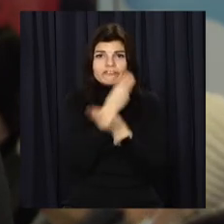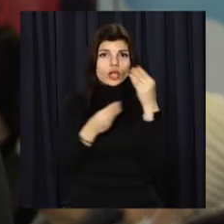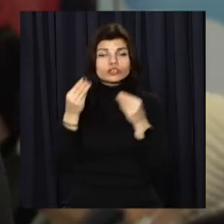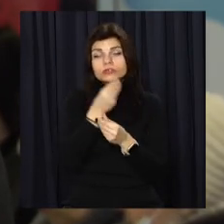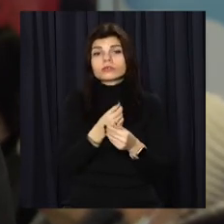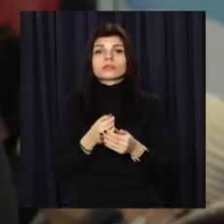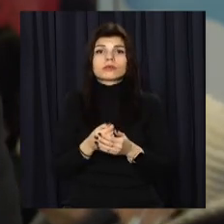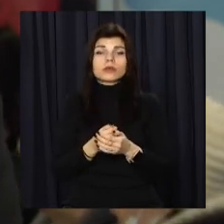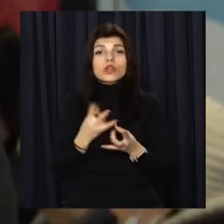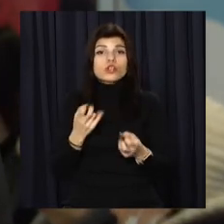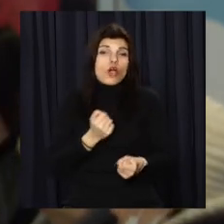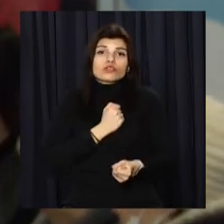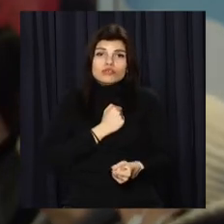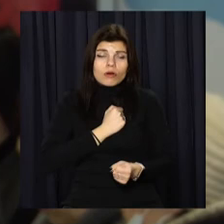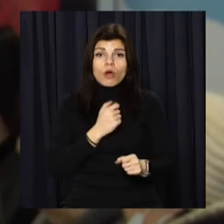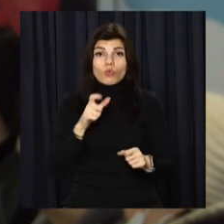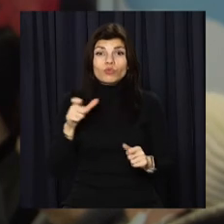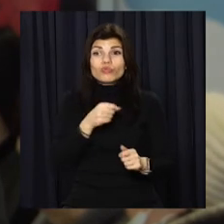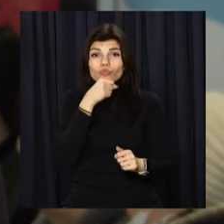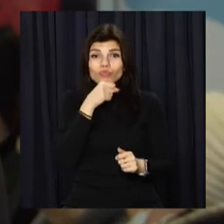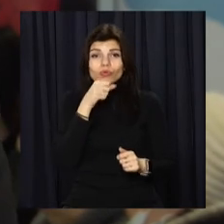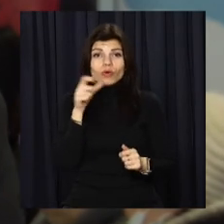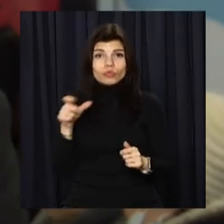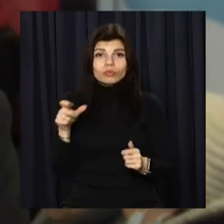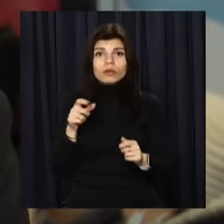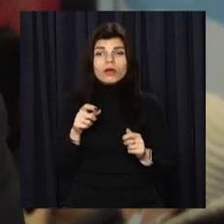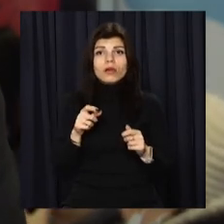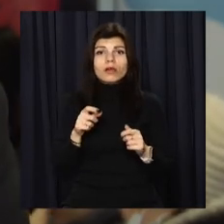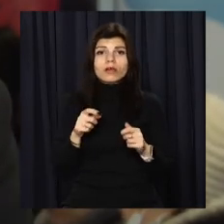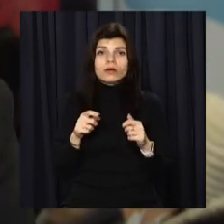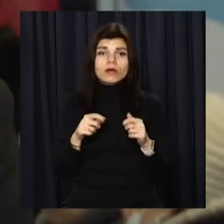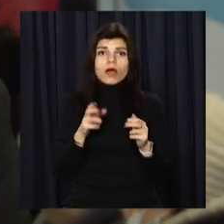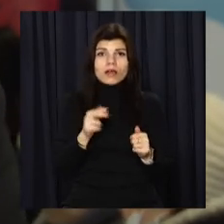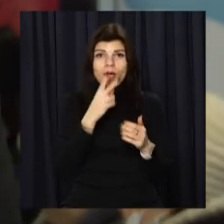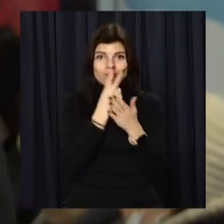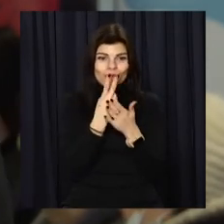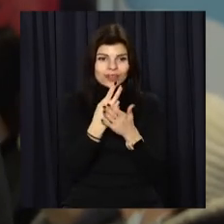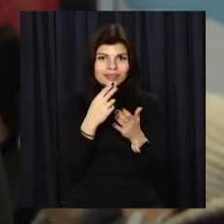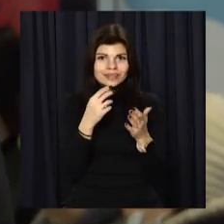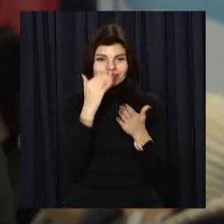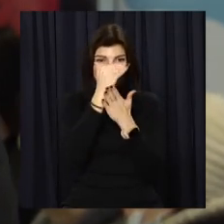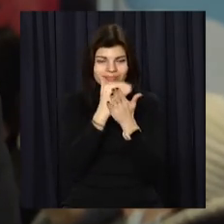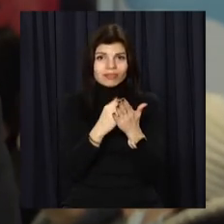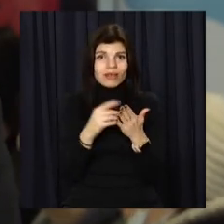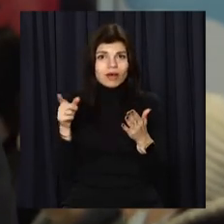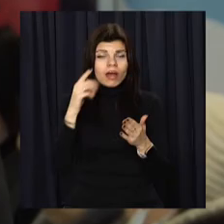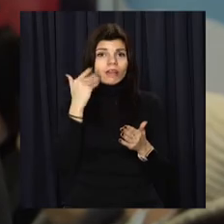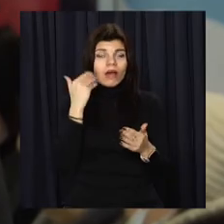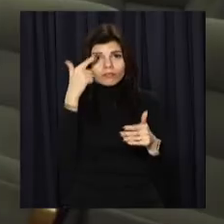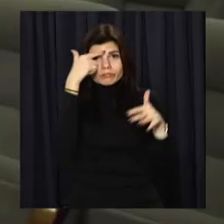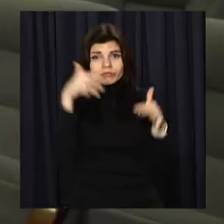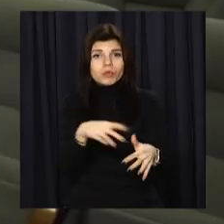що, на жаль, саме люди похилого віку, як показує статистика, і становляться жертвами такого